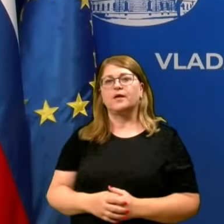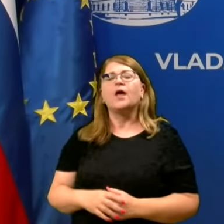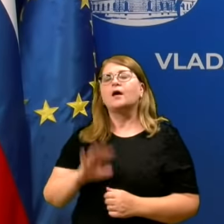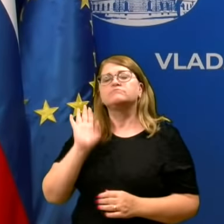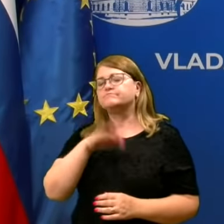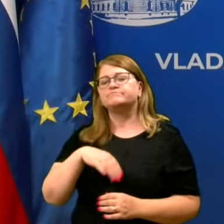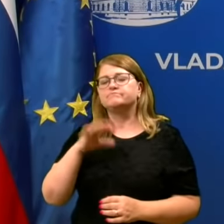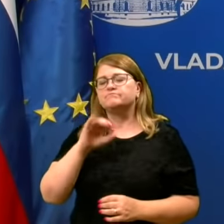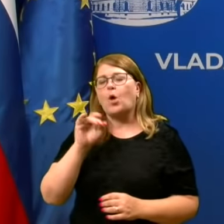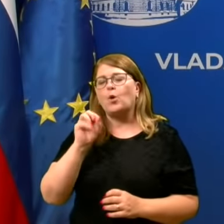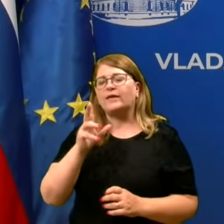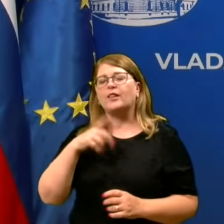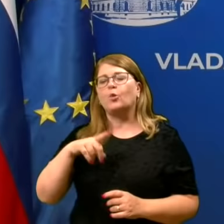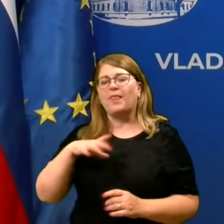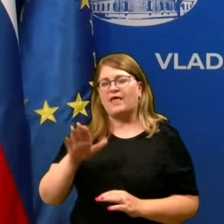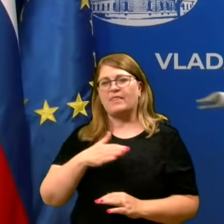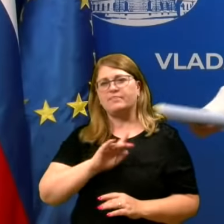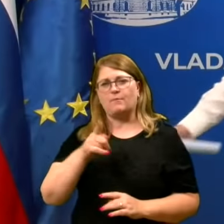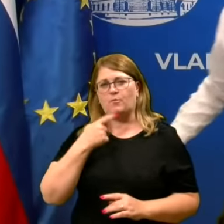Ljubljana, ja, mislim.